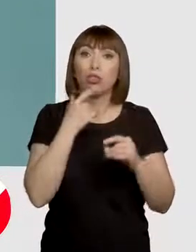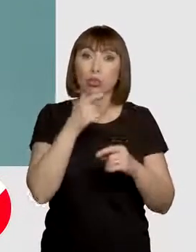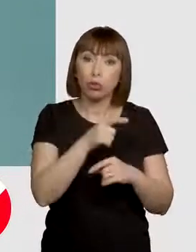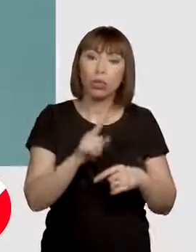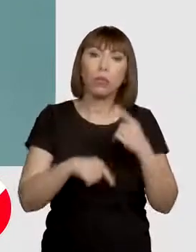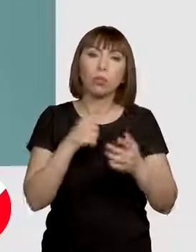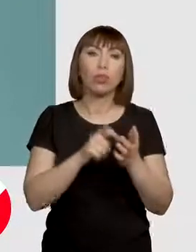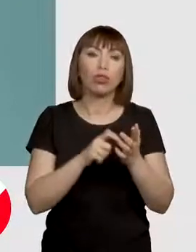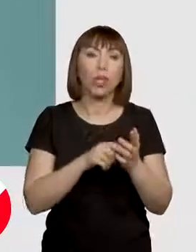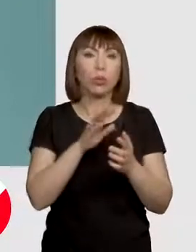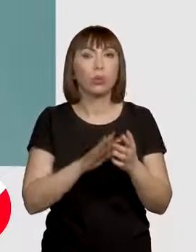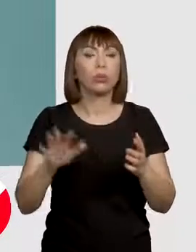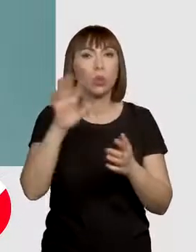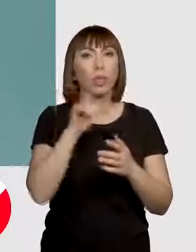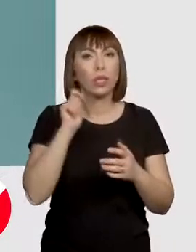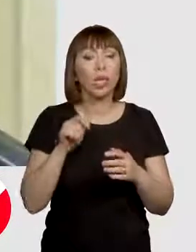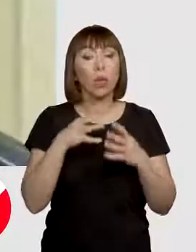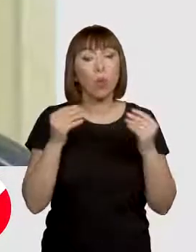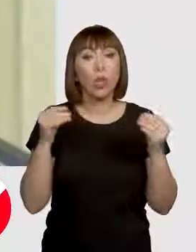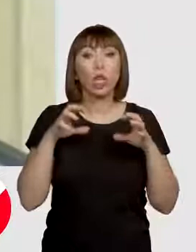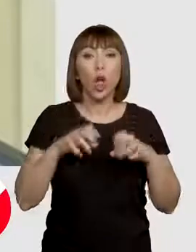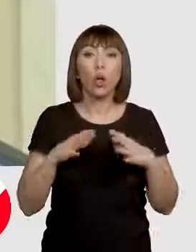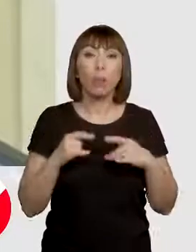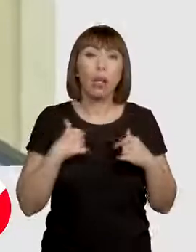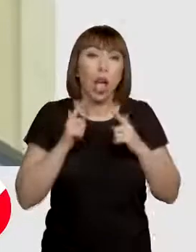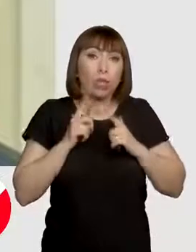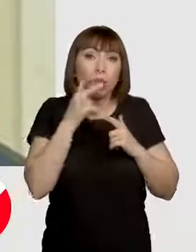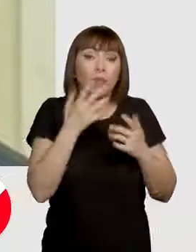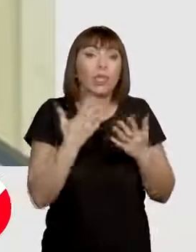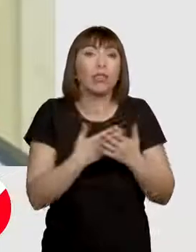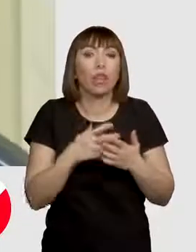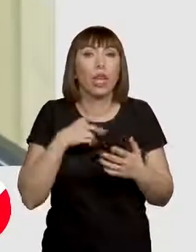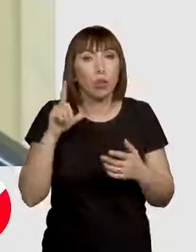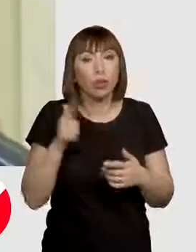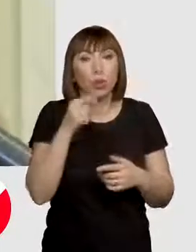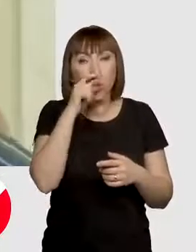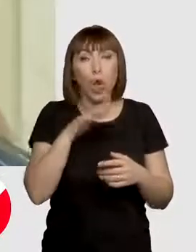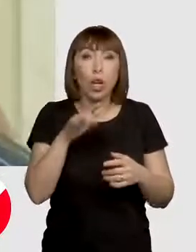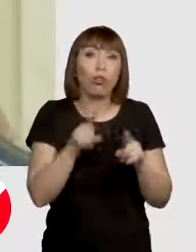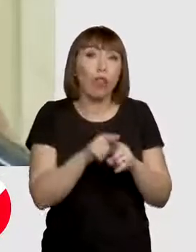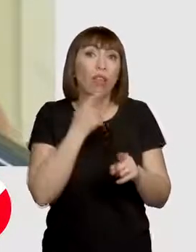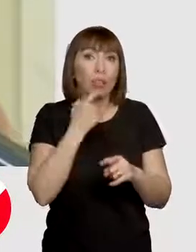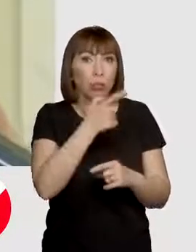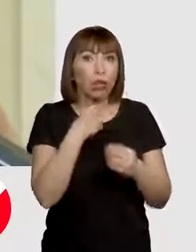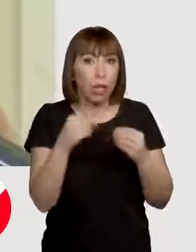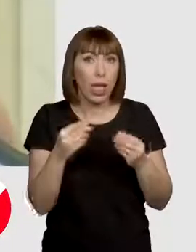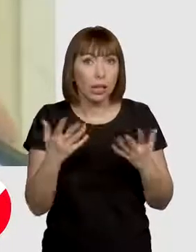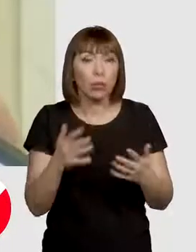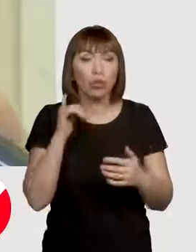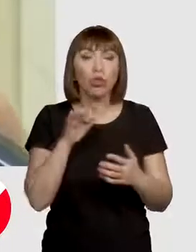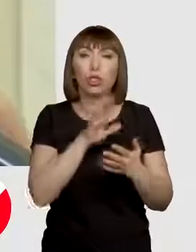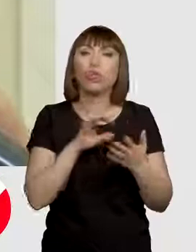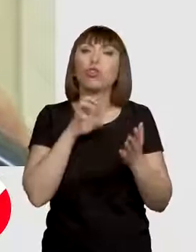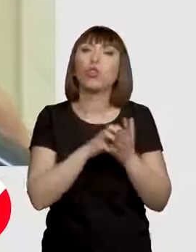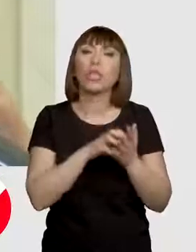cerut situația și în toată țară erau multe locuri libere. Aștept să văd de ce este posibil ca un oraș minister Timișoara, de exemplu, și județul